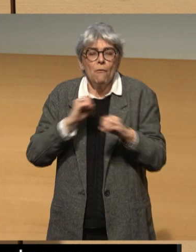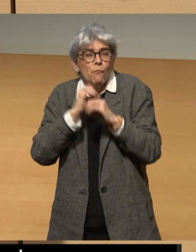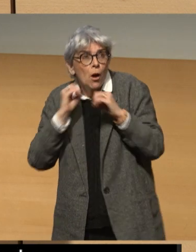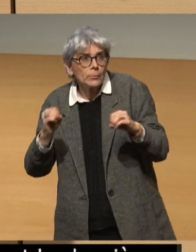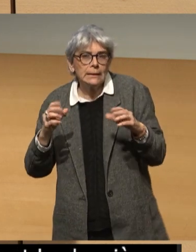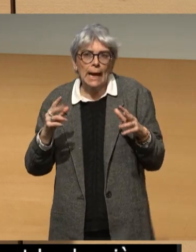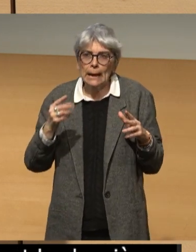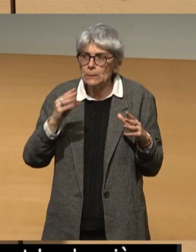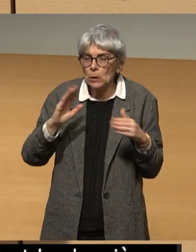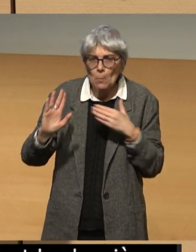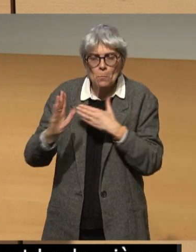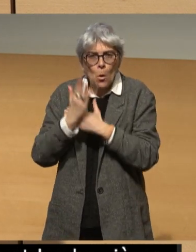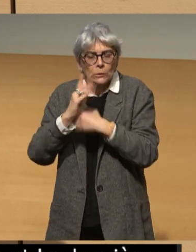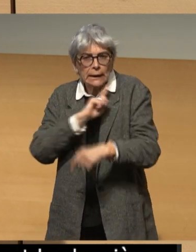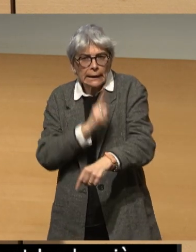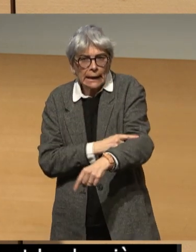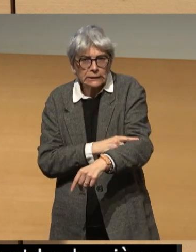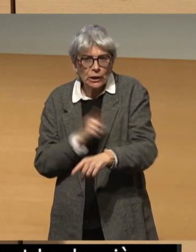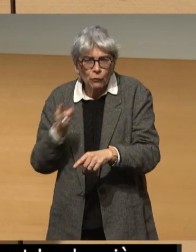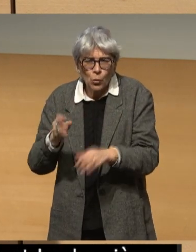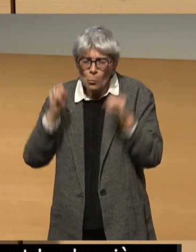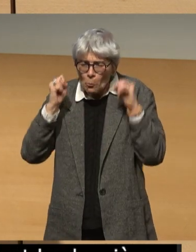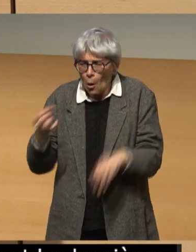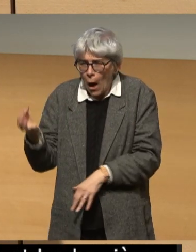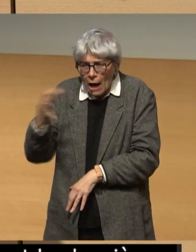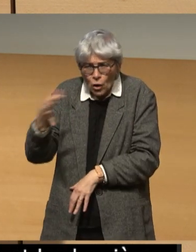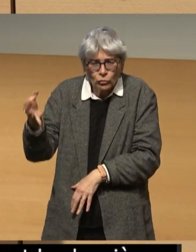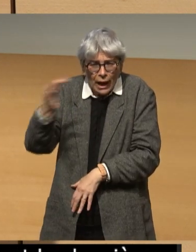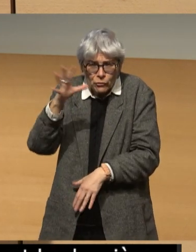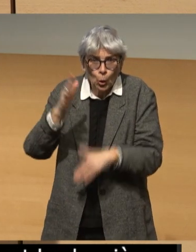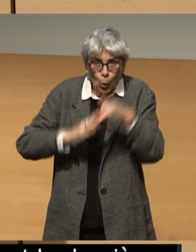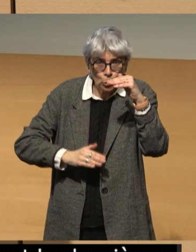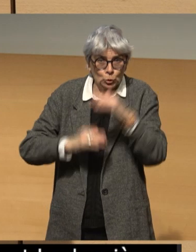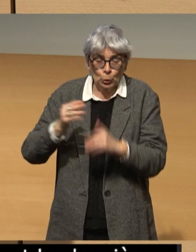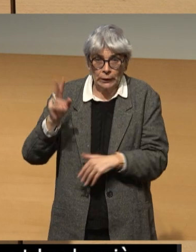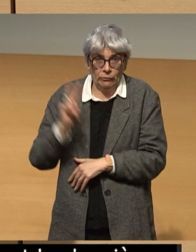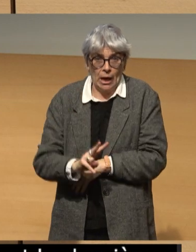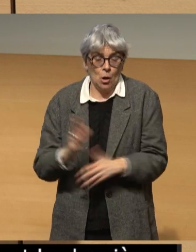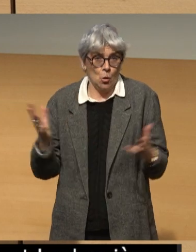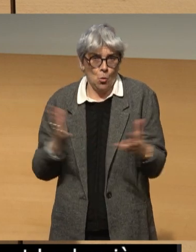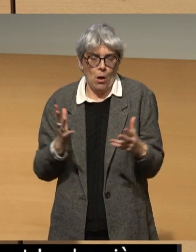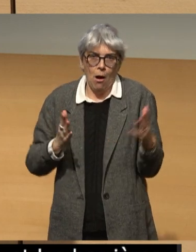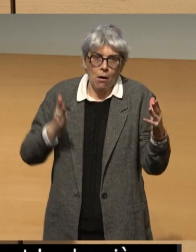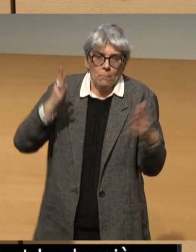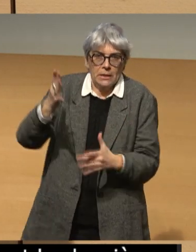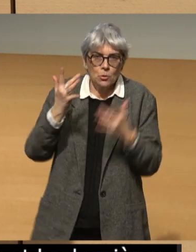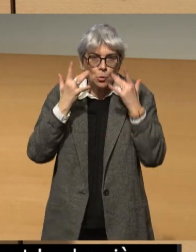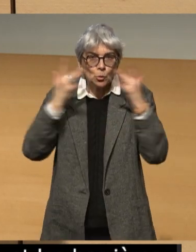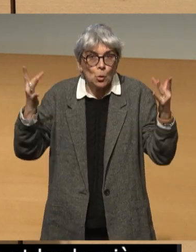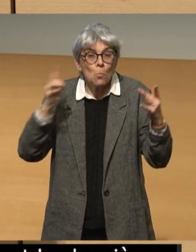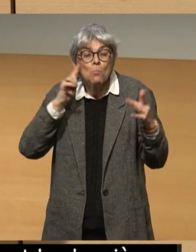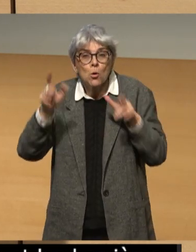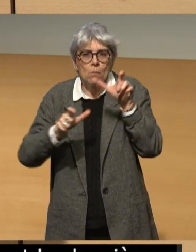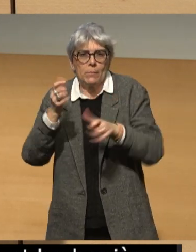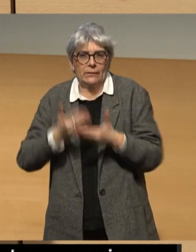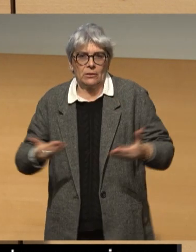démontre votre énergie, c'est cette capacité à inventer sans cesse et au fond à construire véritablement une ambition culturelle pour les personnes